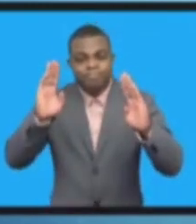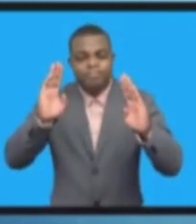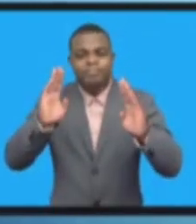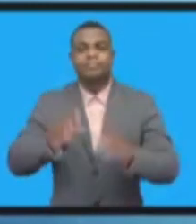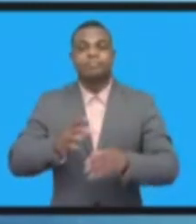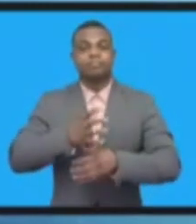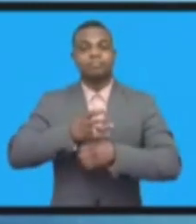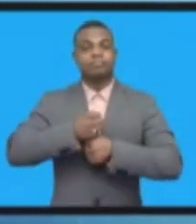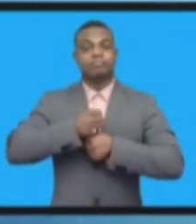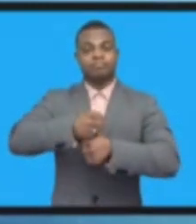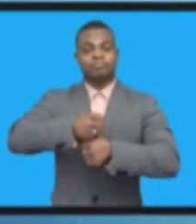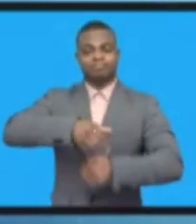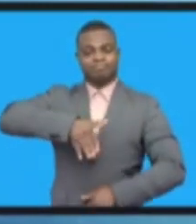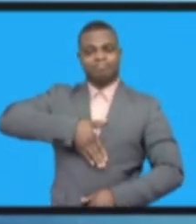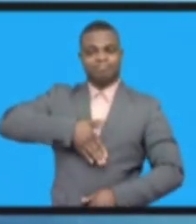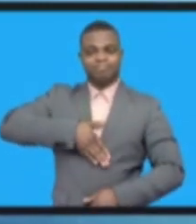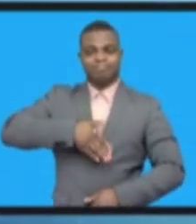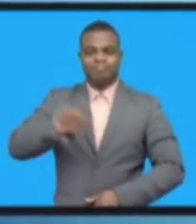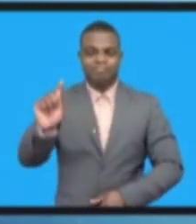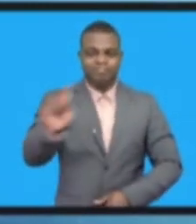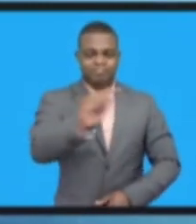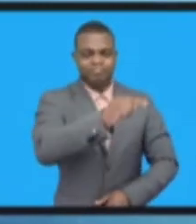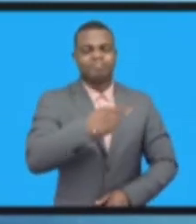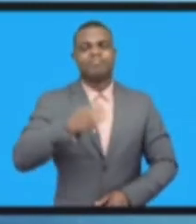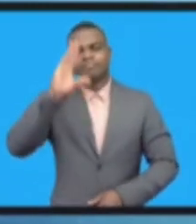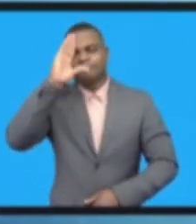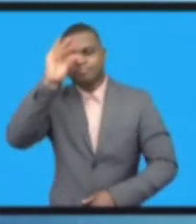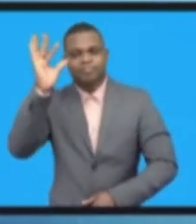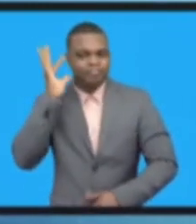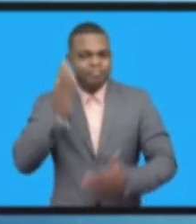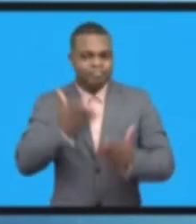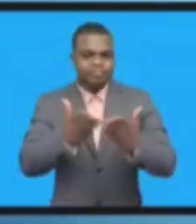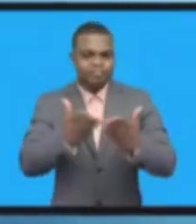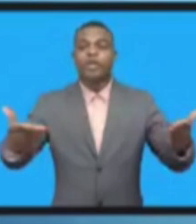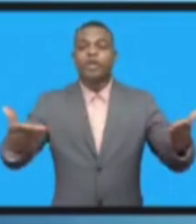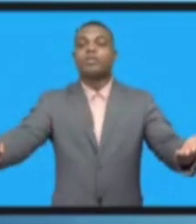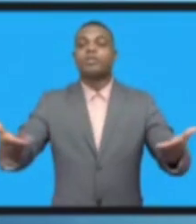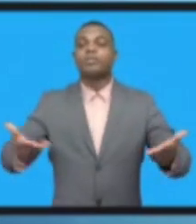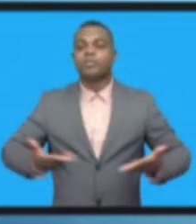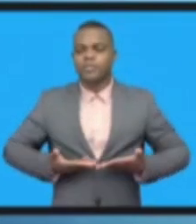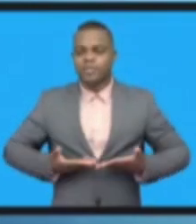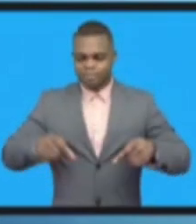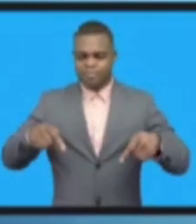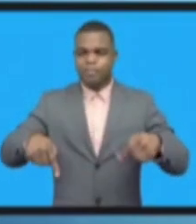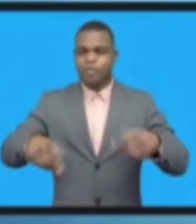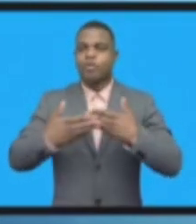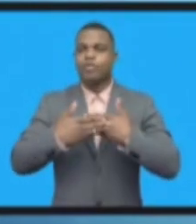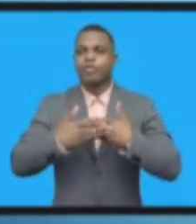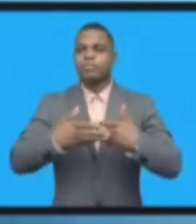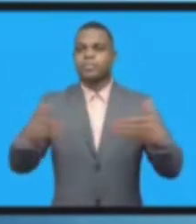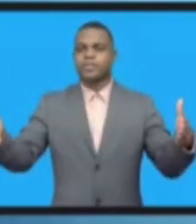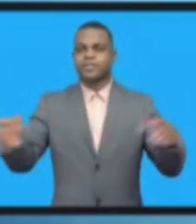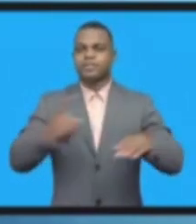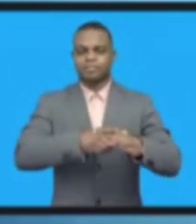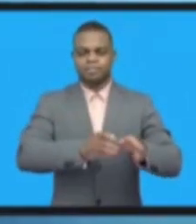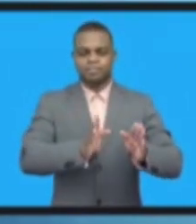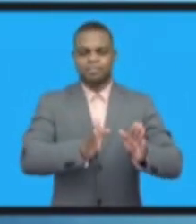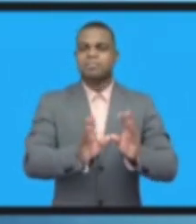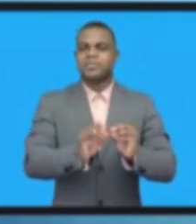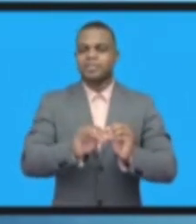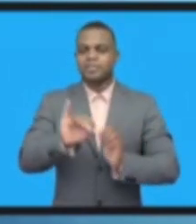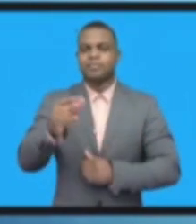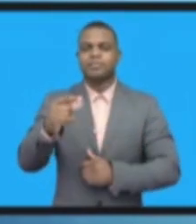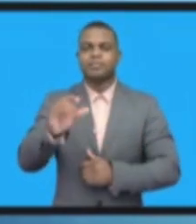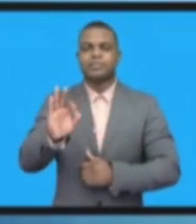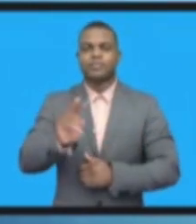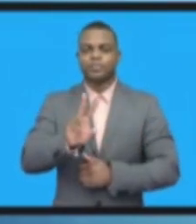2022, 17-й раз мы проводим этот форум. Я хочу пригласить